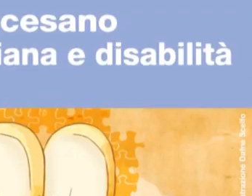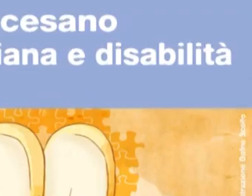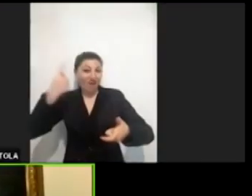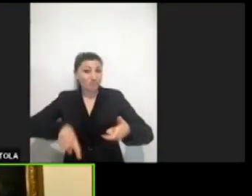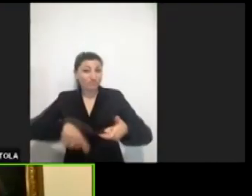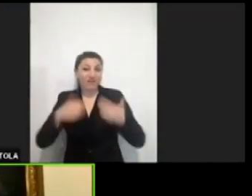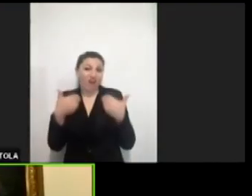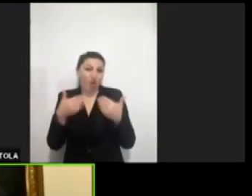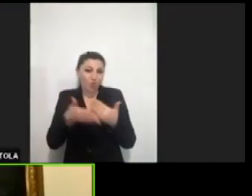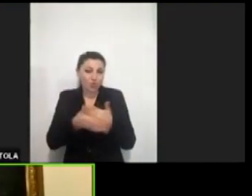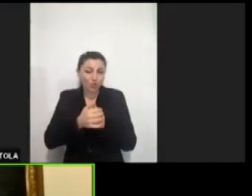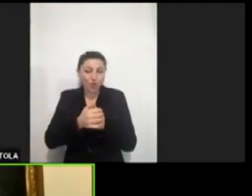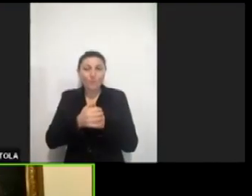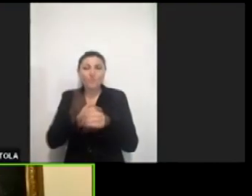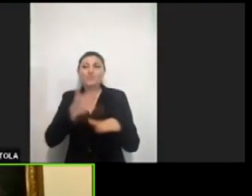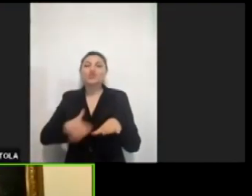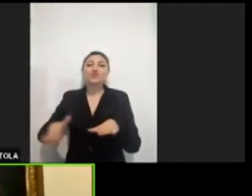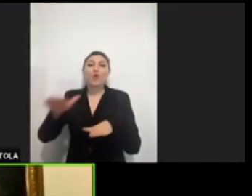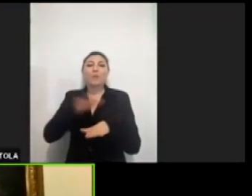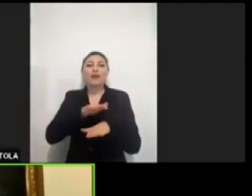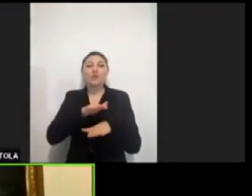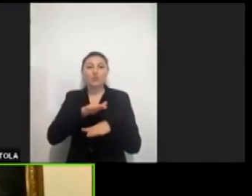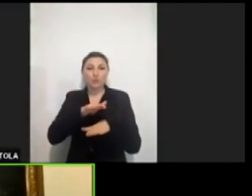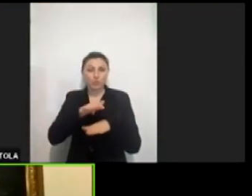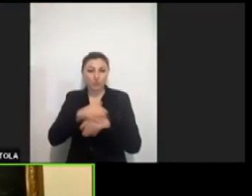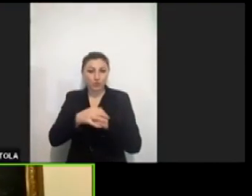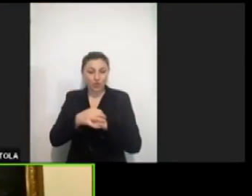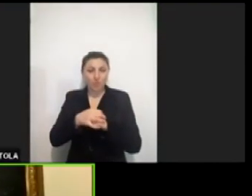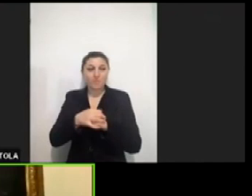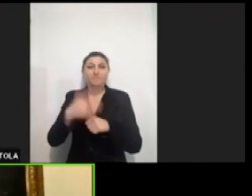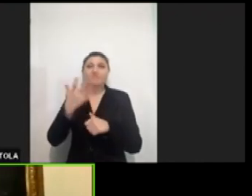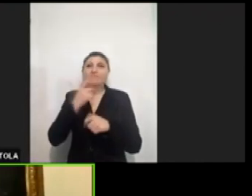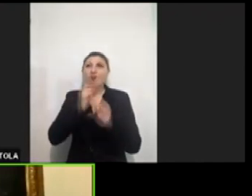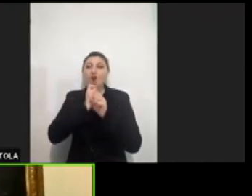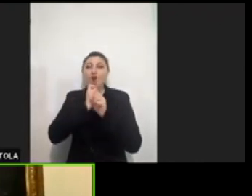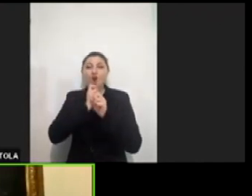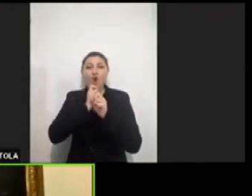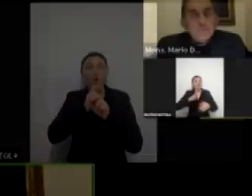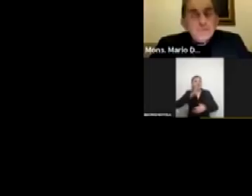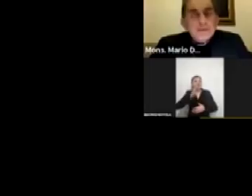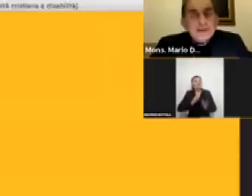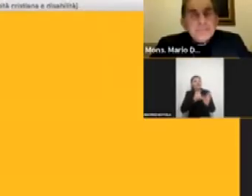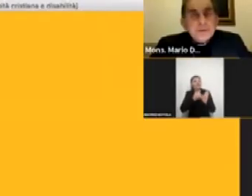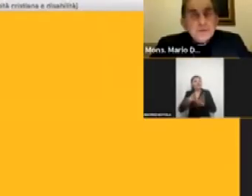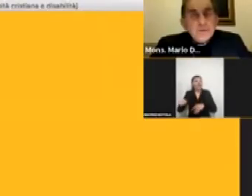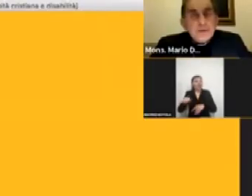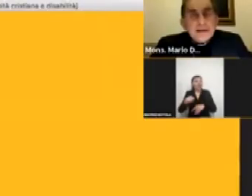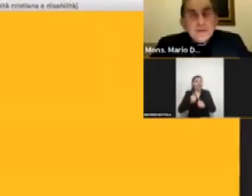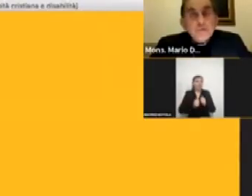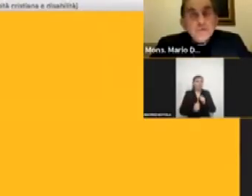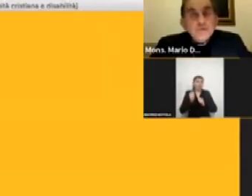'inclusione. Desidero comunicare che ho preso la decisione di costituire